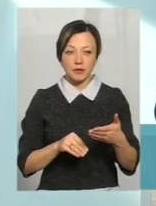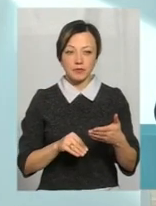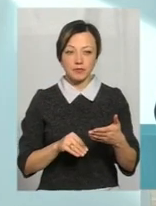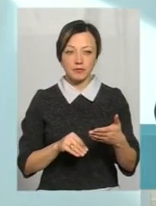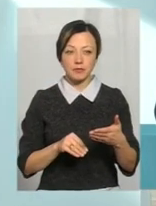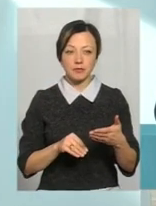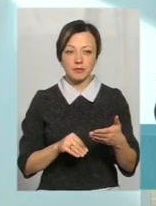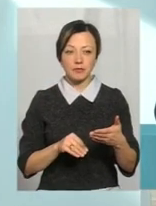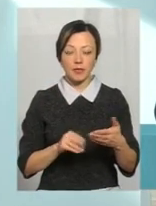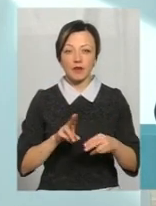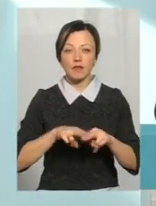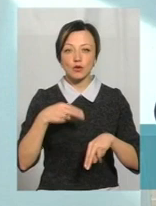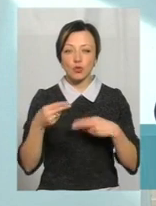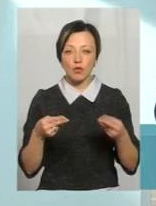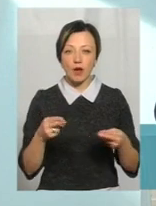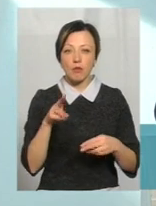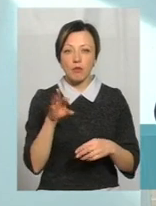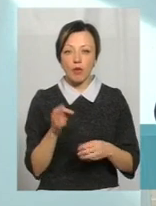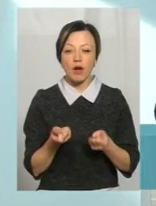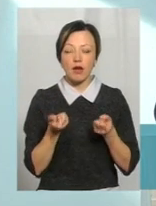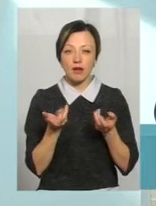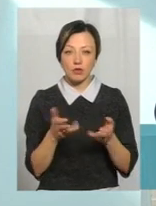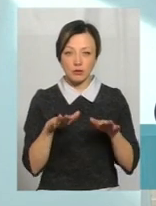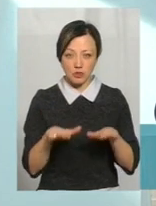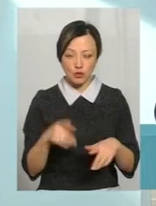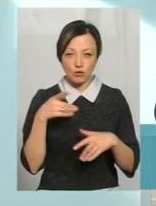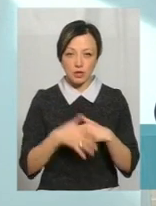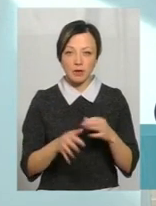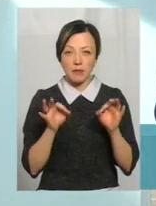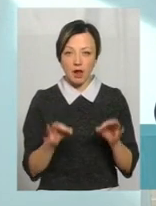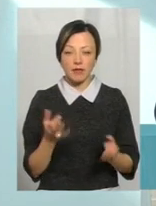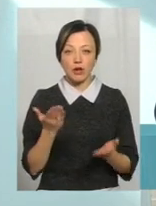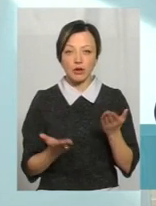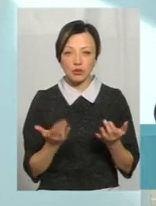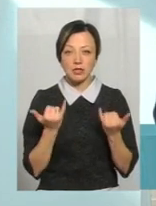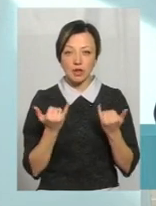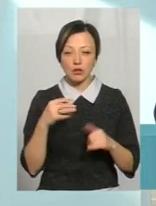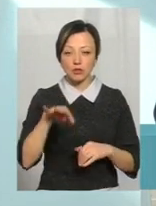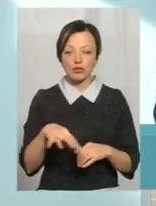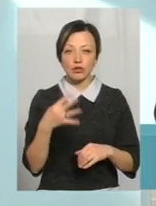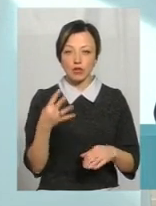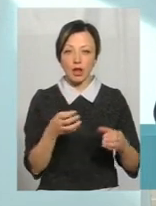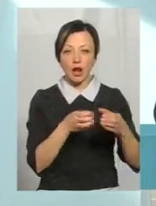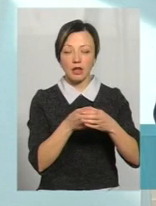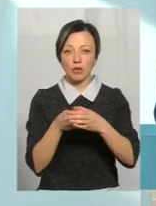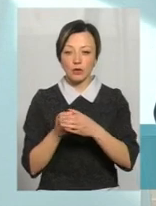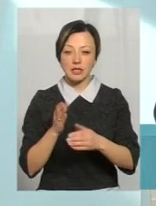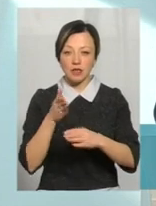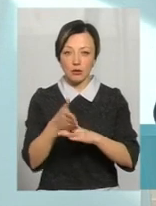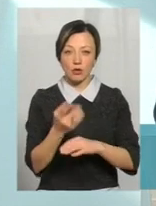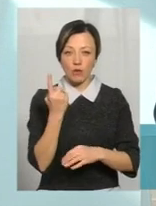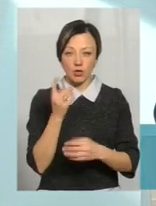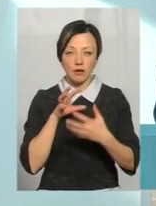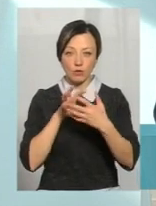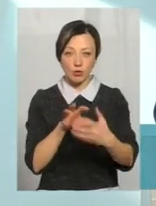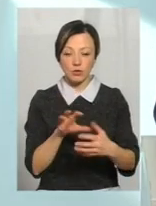Іде в нас відшкодування по кількості місць. Зрозумієте правильно? Якщо зараз 44 категорії зайдуть в один автобус,